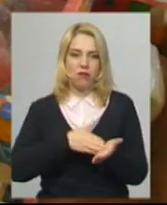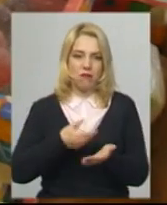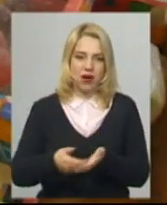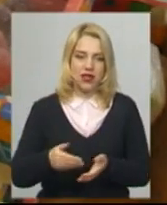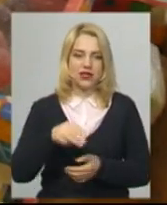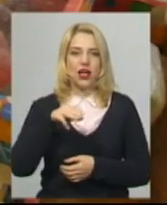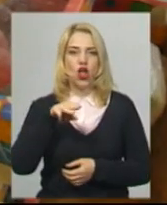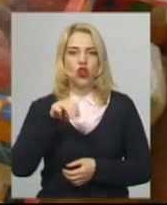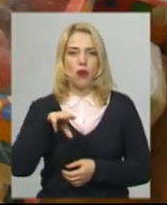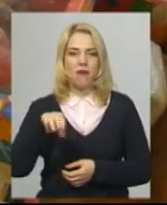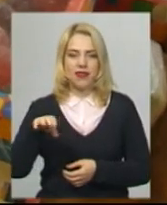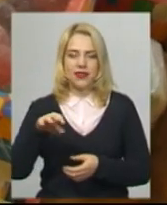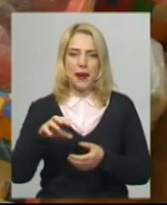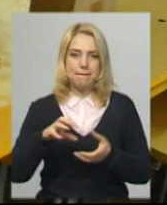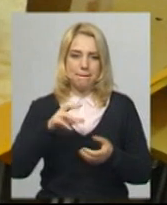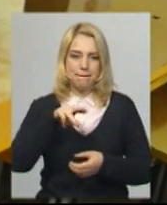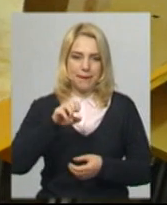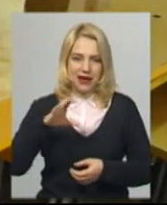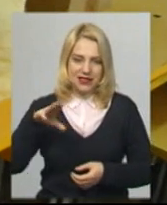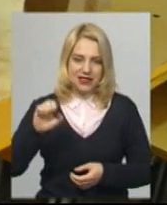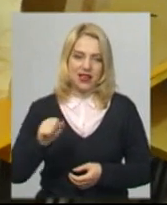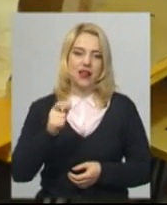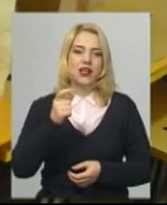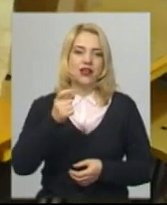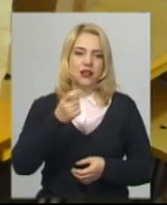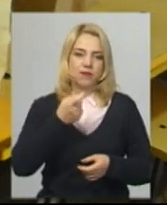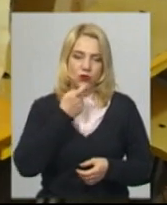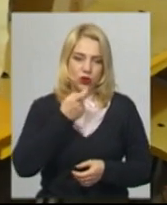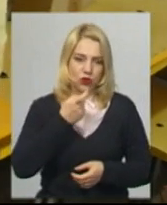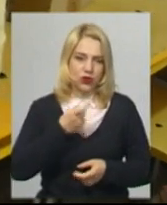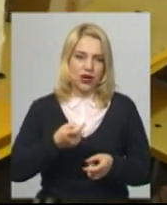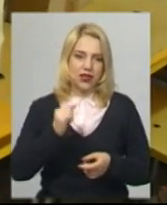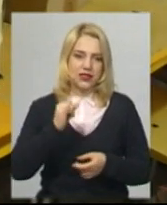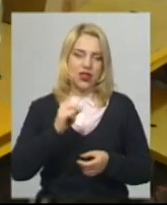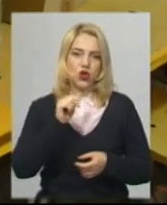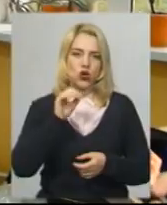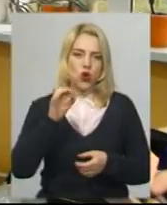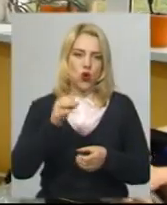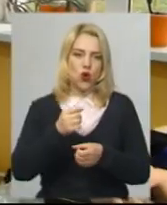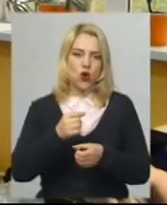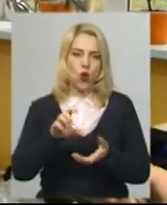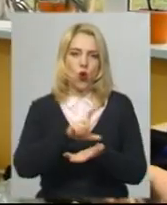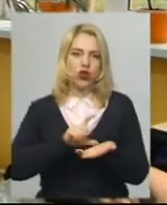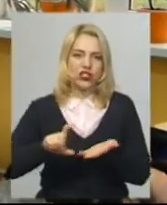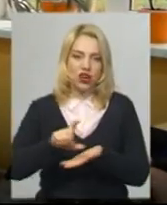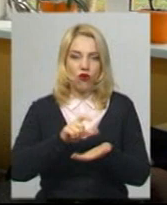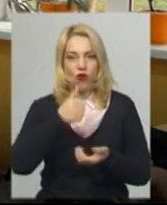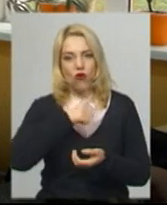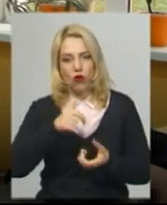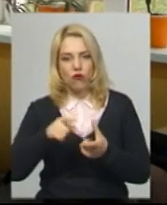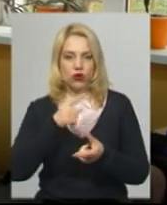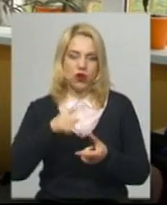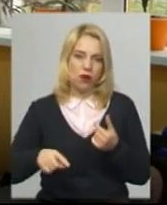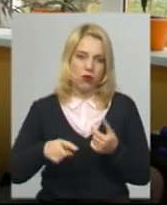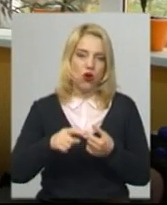паста, півдесятка яїць, зелений горошок або консервована кукурудза. Їх звезли зі шкіл та дитячих садків обласного центру. Оскільки зараз карантинні